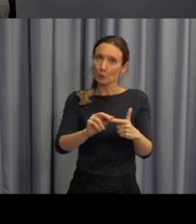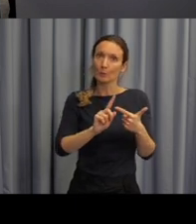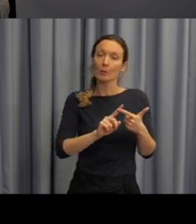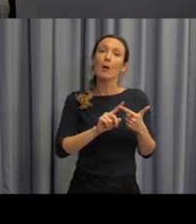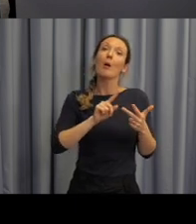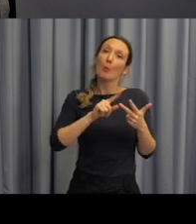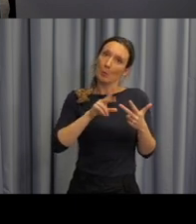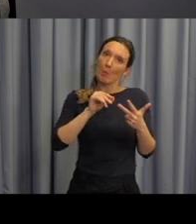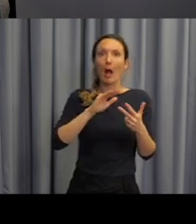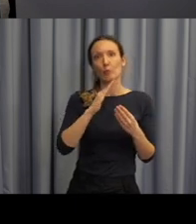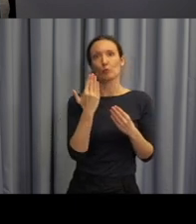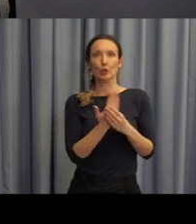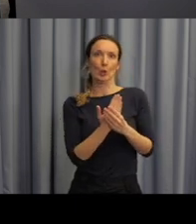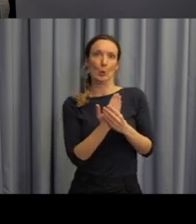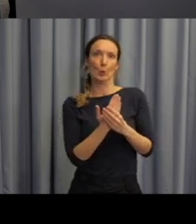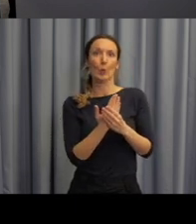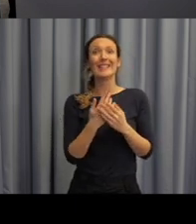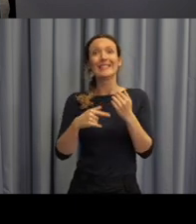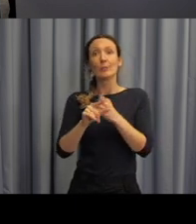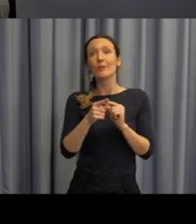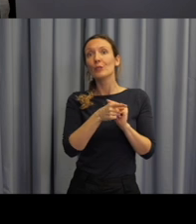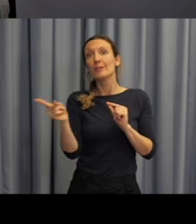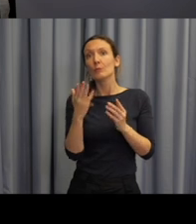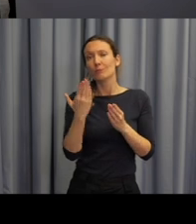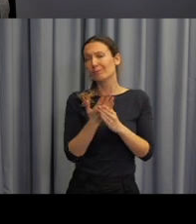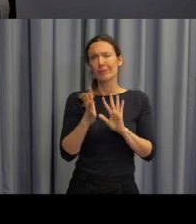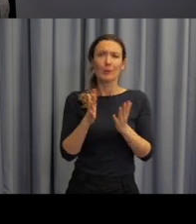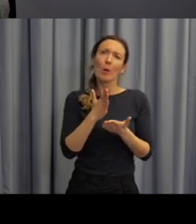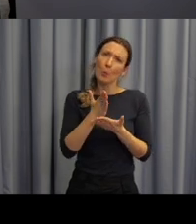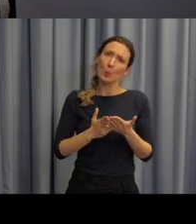některé mají přílohu, zhruba polovina jich má přílohu.